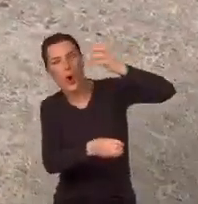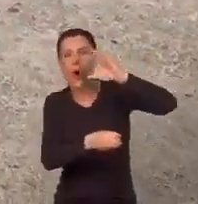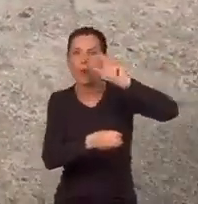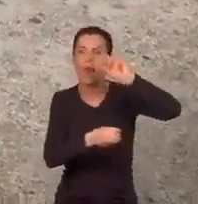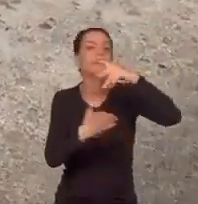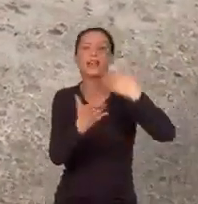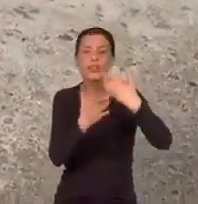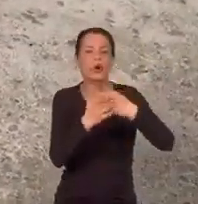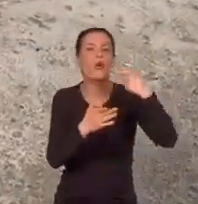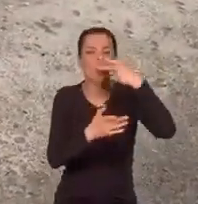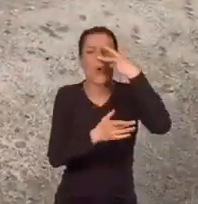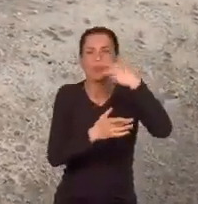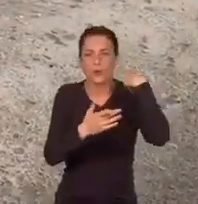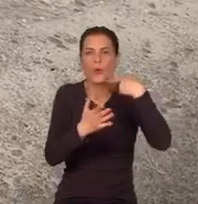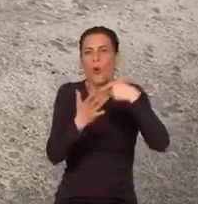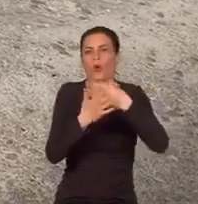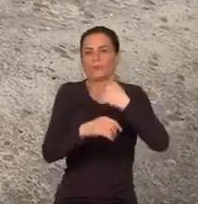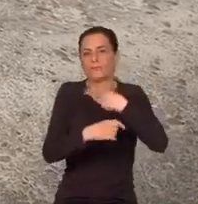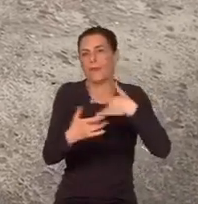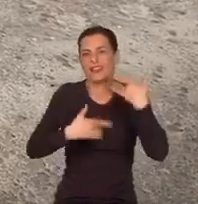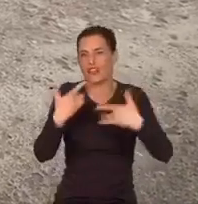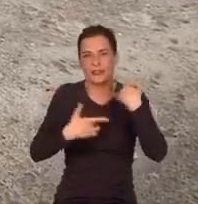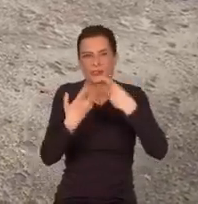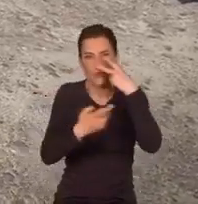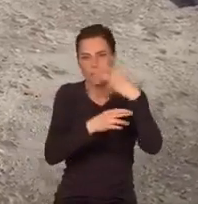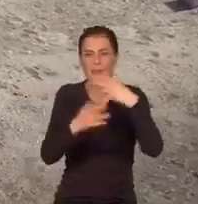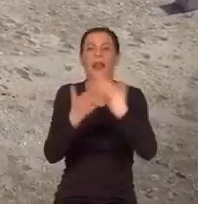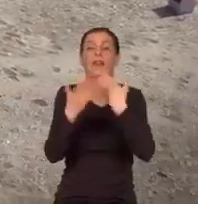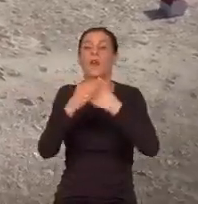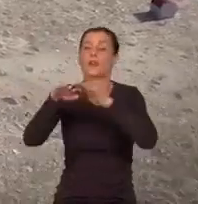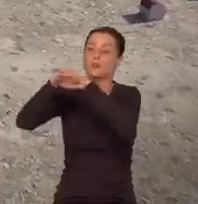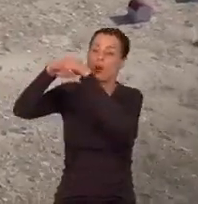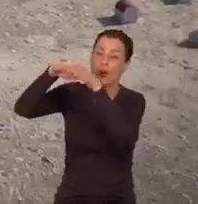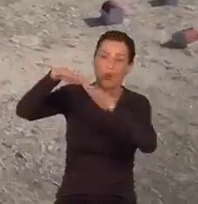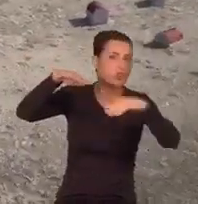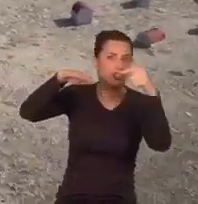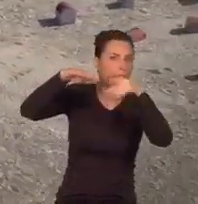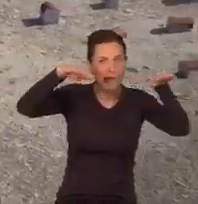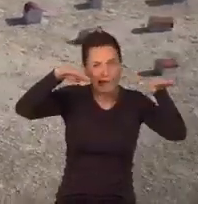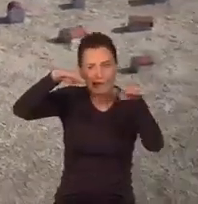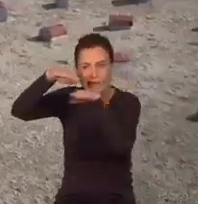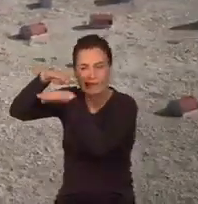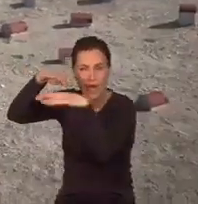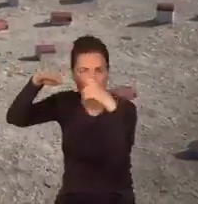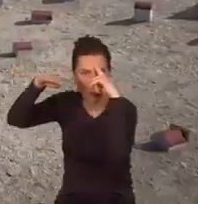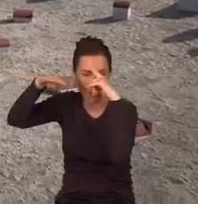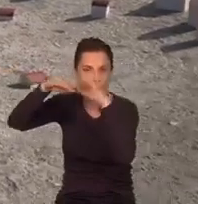świadka męczeństwa. Później należało wyrównać nachylenie zbocza, na którym miała stanąć Bazylika.